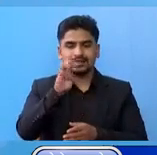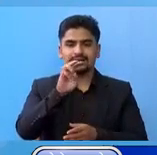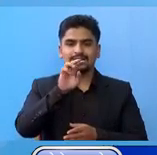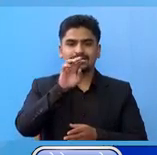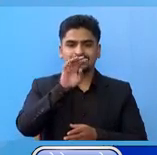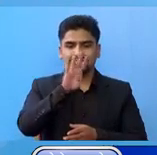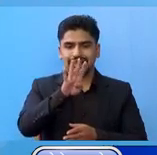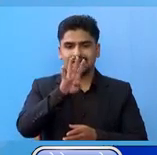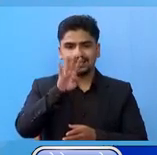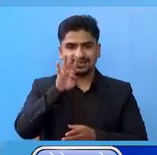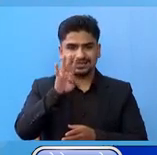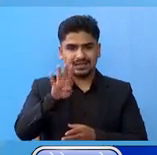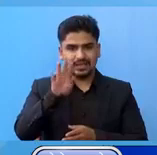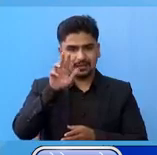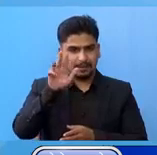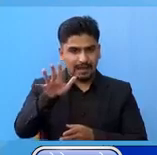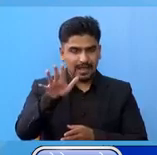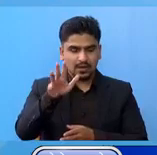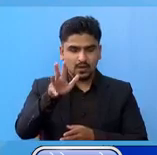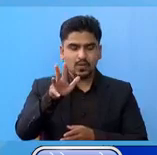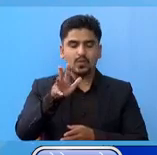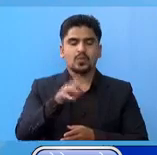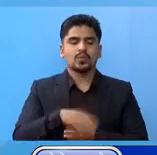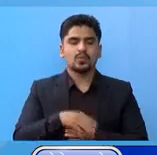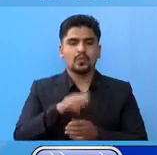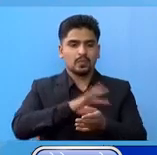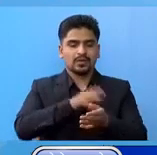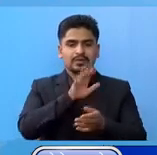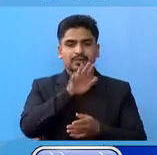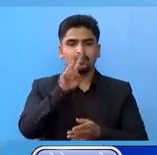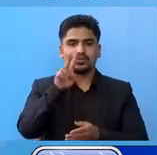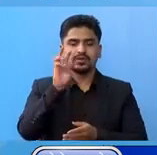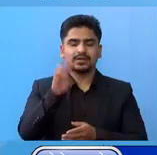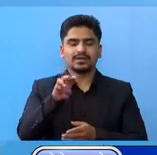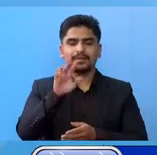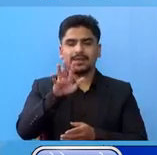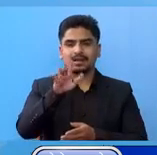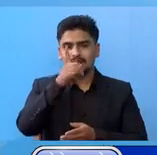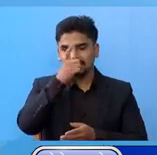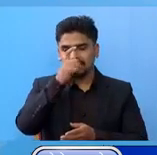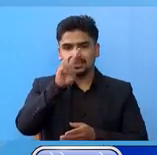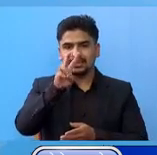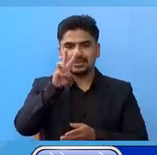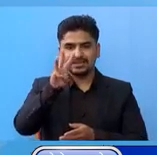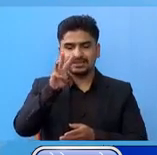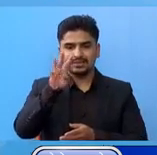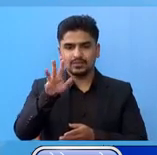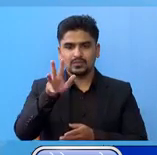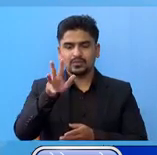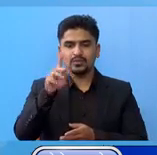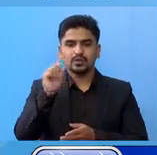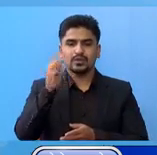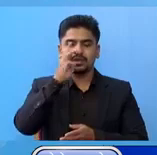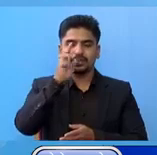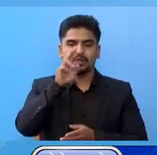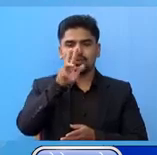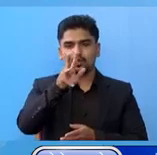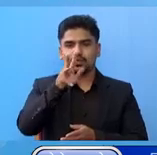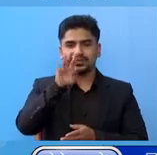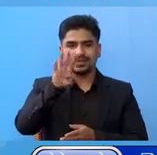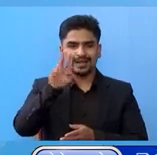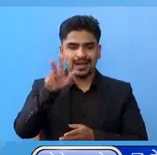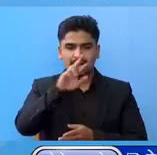उनानपचास। प्रदेश मांत मां दुई हजार पान से उनानचालिस, कॉर्णाली मां नव से अट्चालिस रु